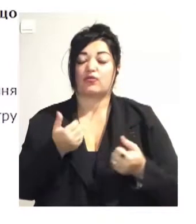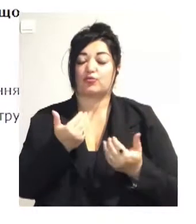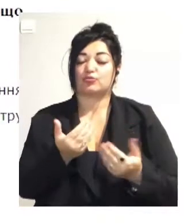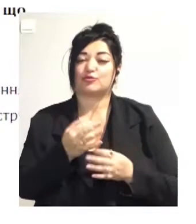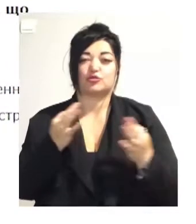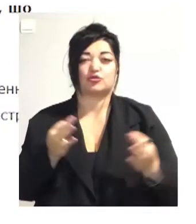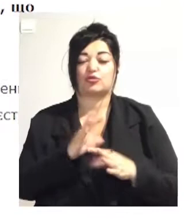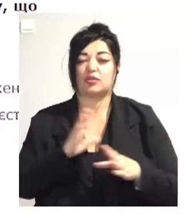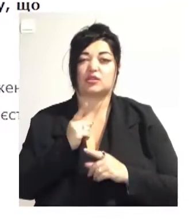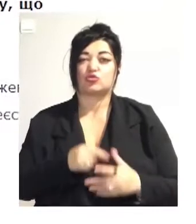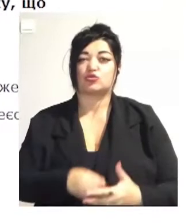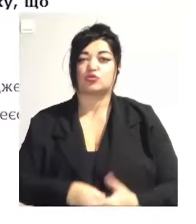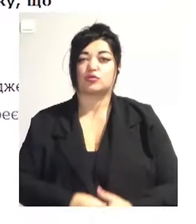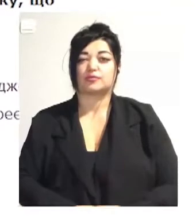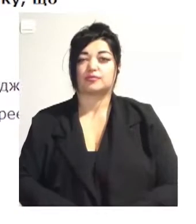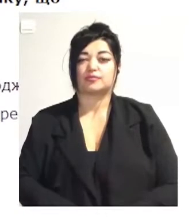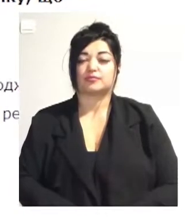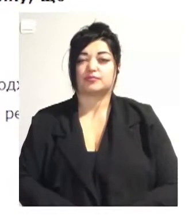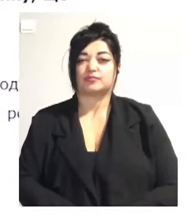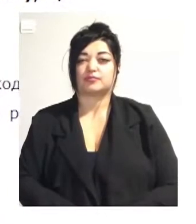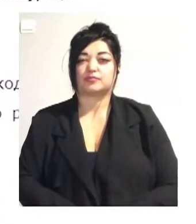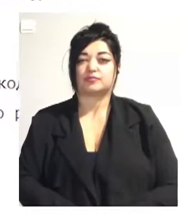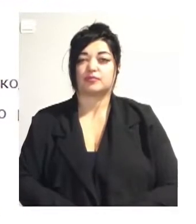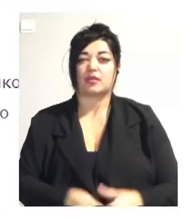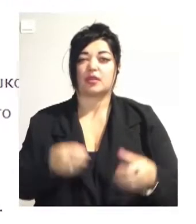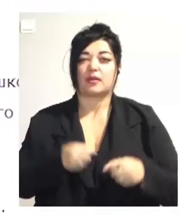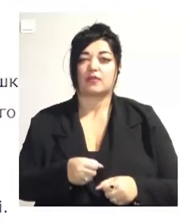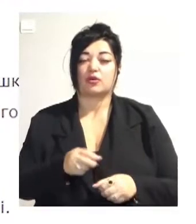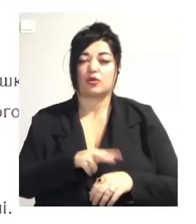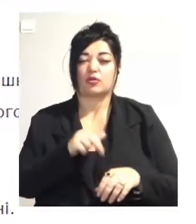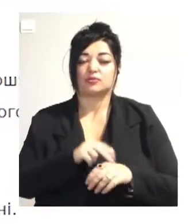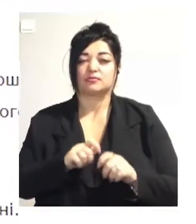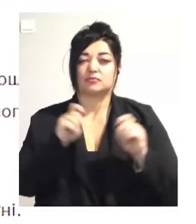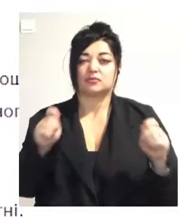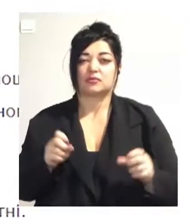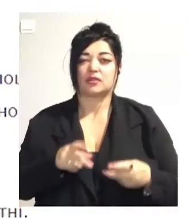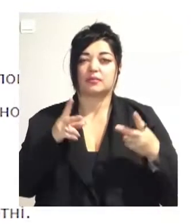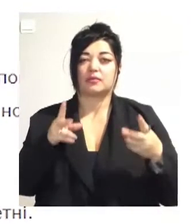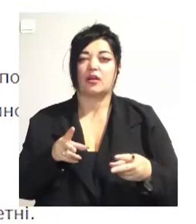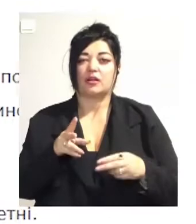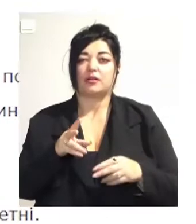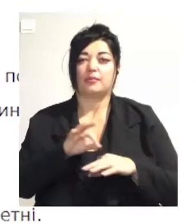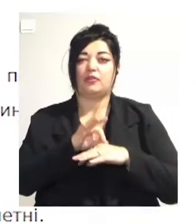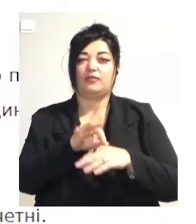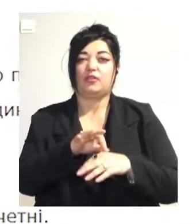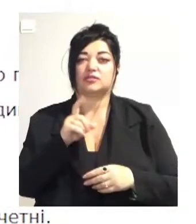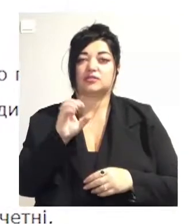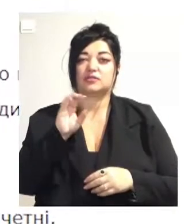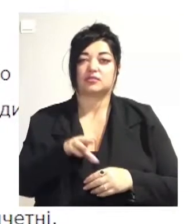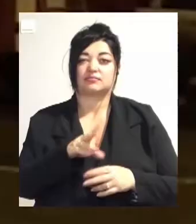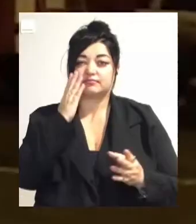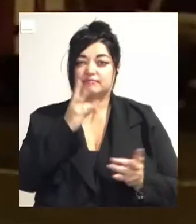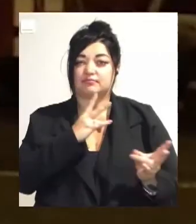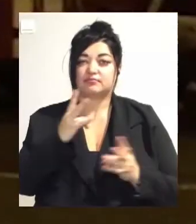правоохоронці відкрили кримінальне провадження за статтею «Гумисне знищення або пошкодження майна», підтвердила гречниця обласної поліції Любов